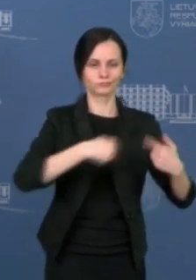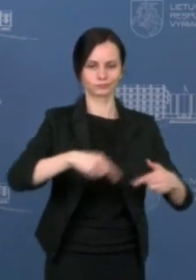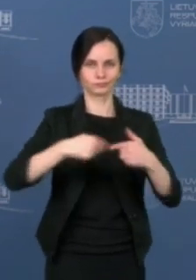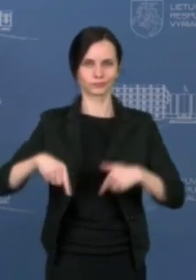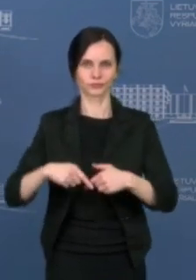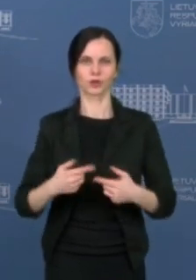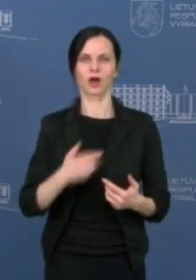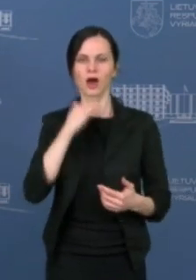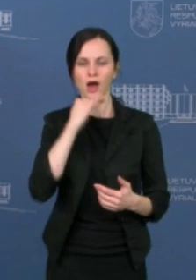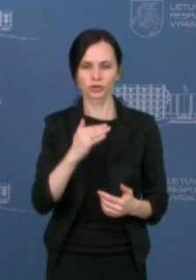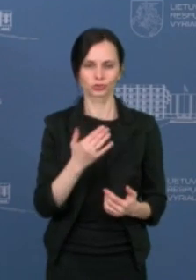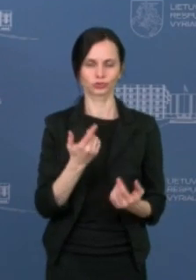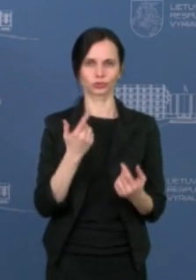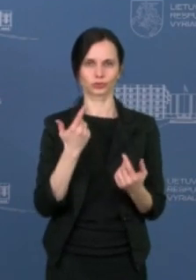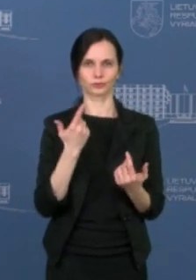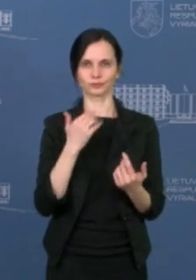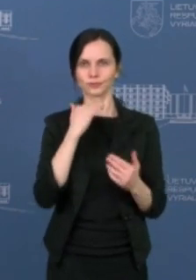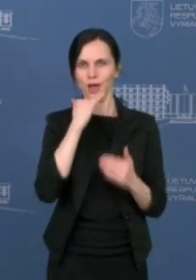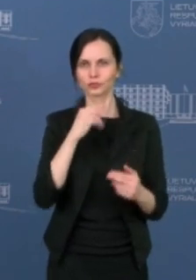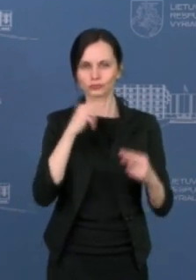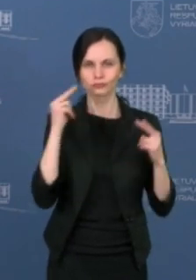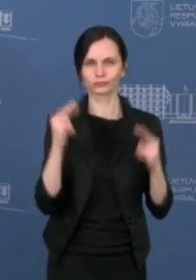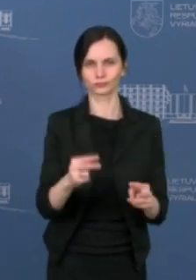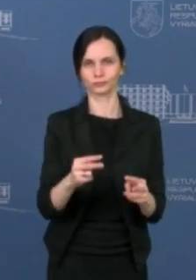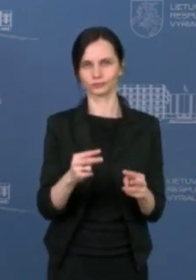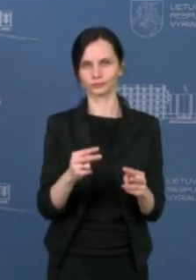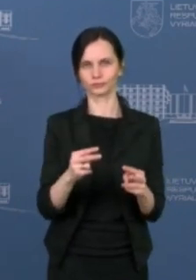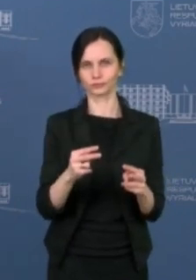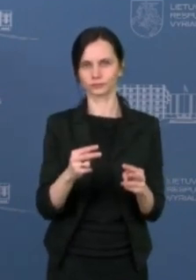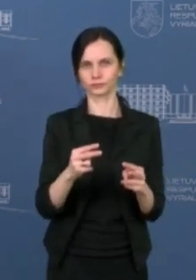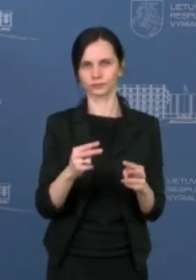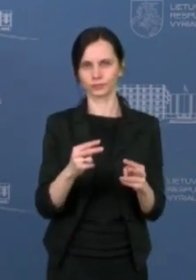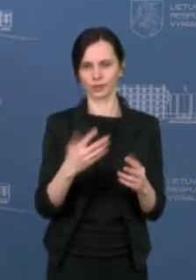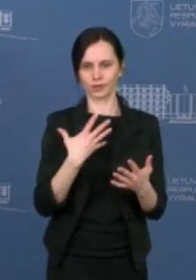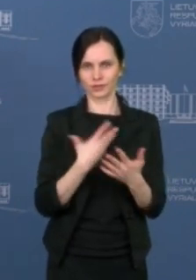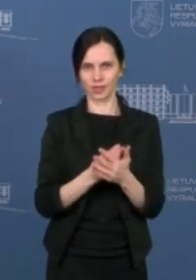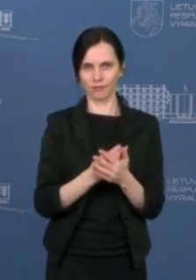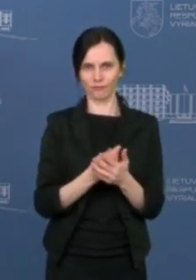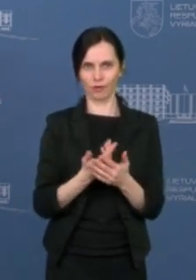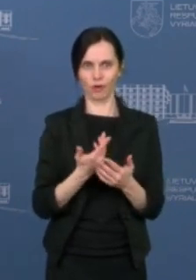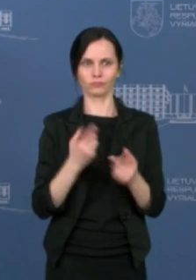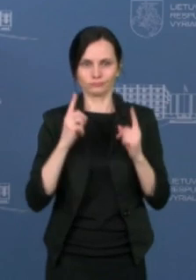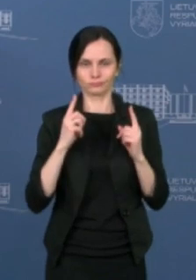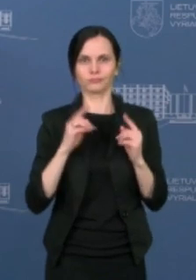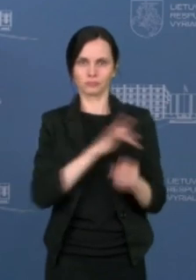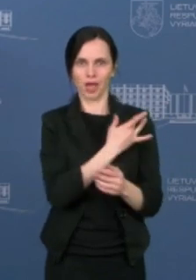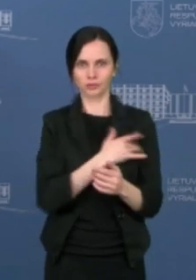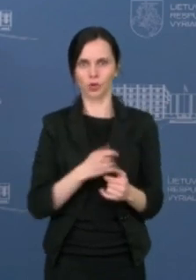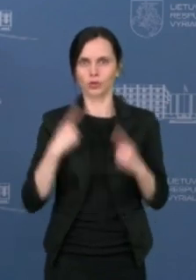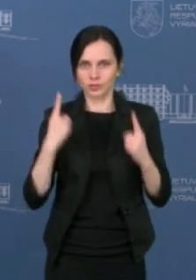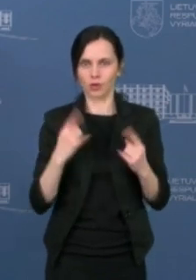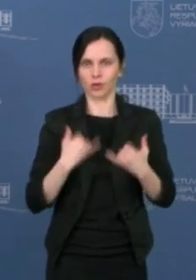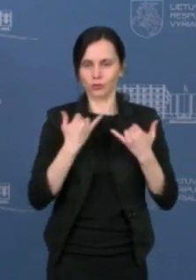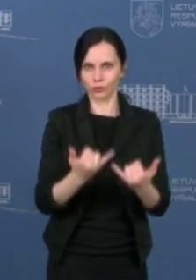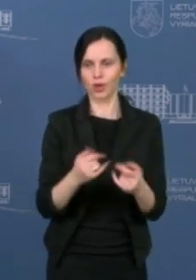labai aiškus įsipareigojimas atlikti, na, savo paslaugas maksimaliai saugiai, saugoti